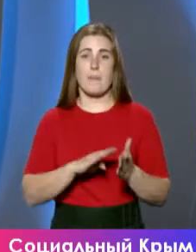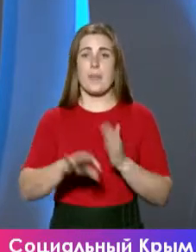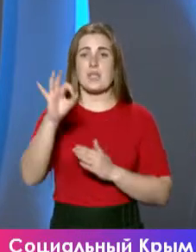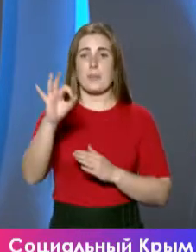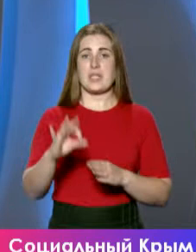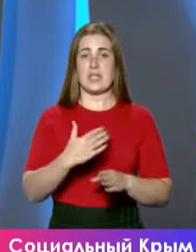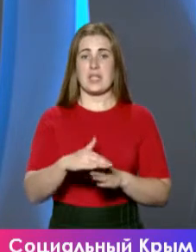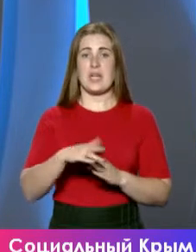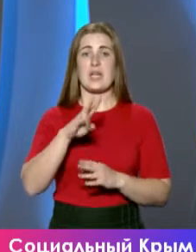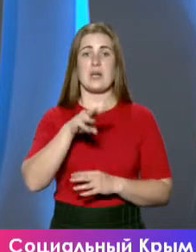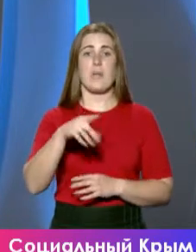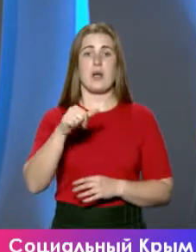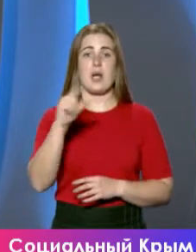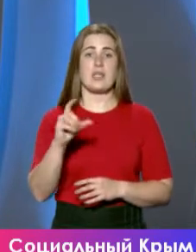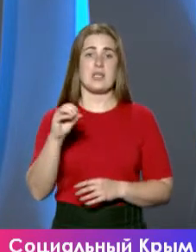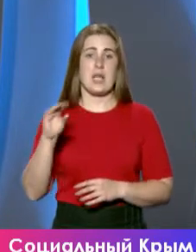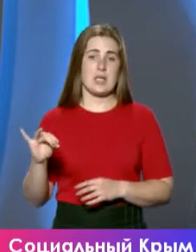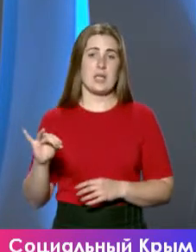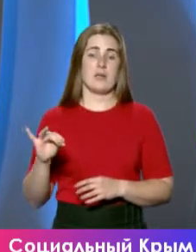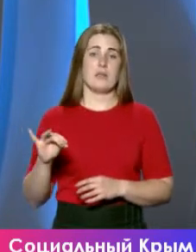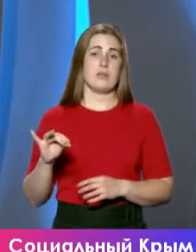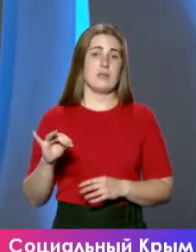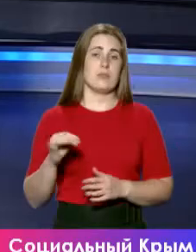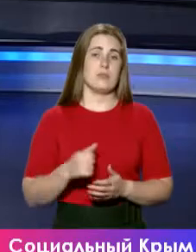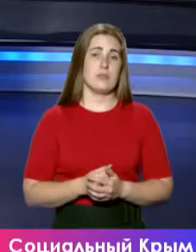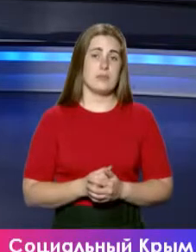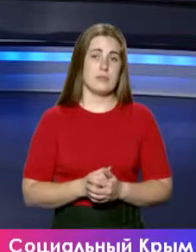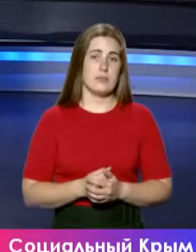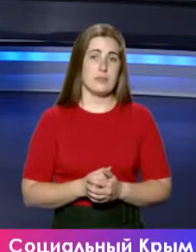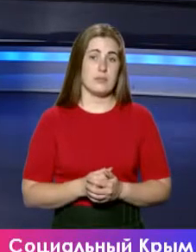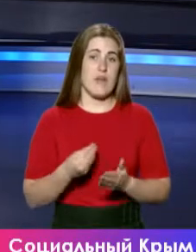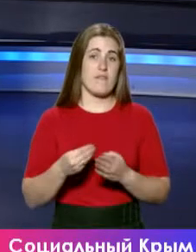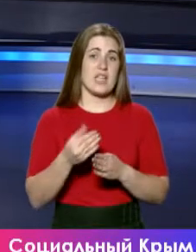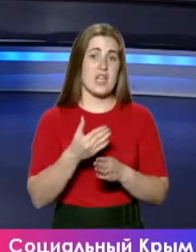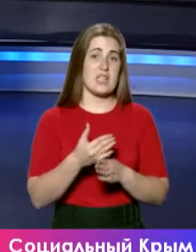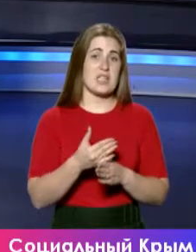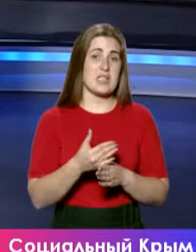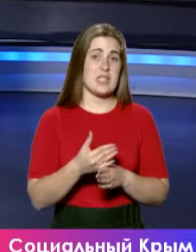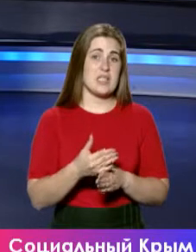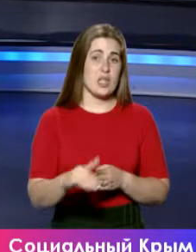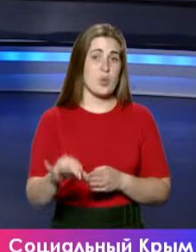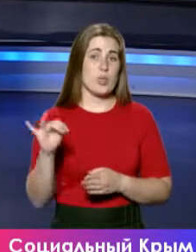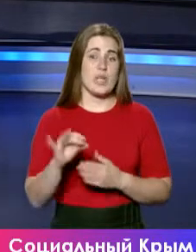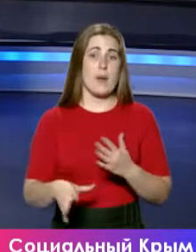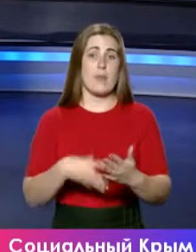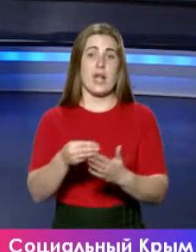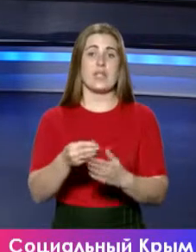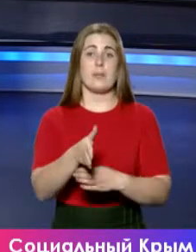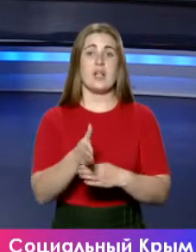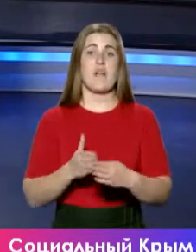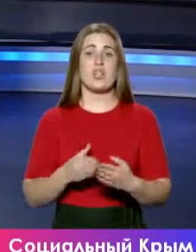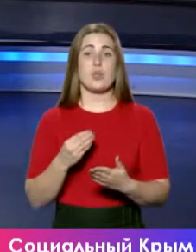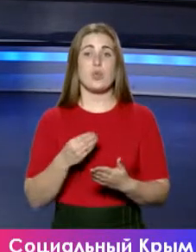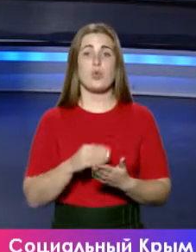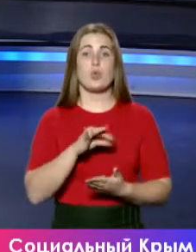кредиты. Крымгосети, скажем так, финансируют, платят половину суммы,